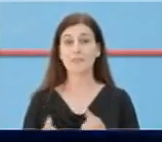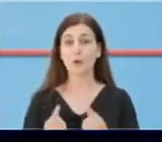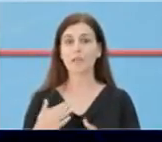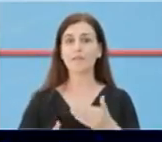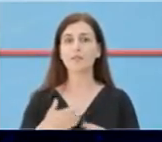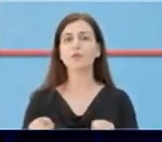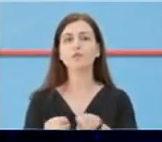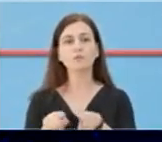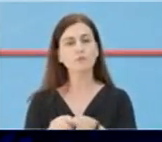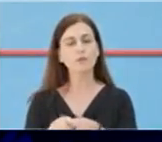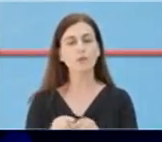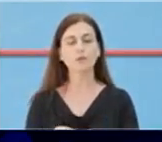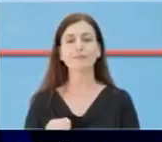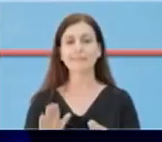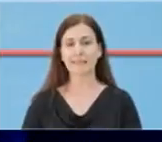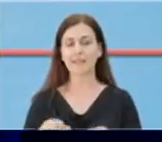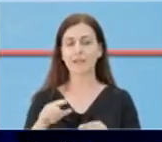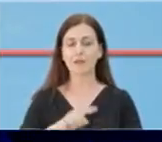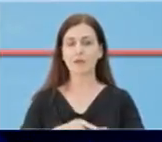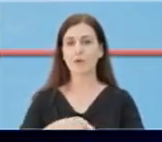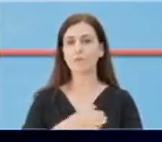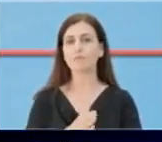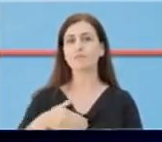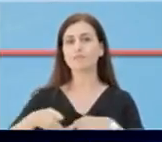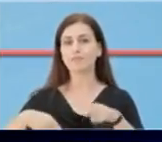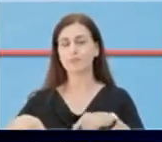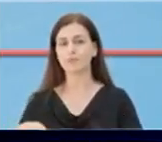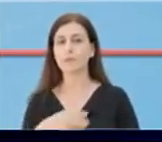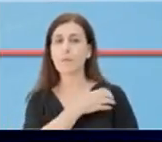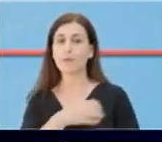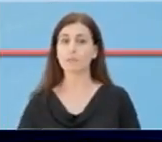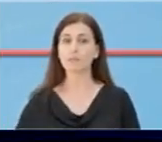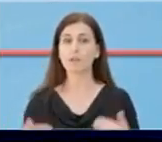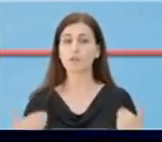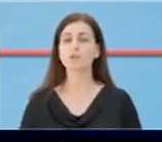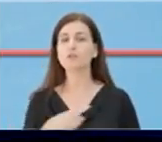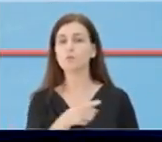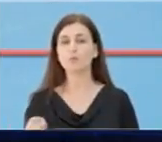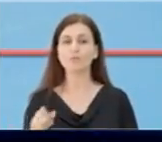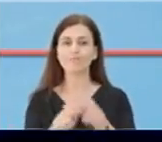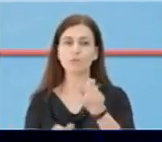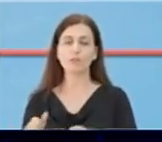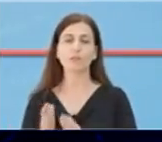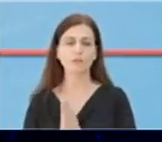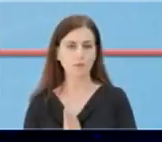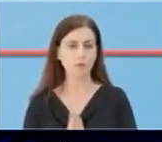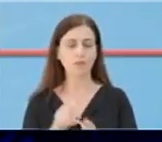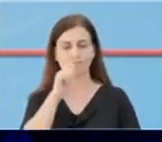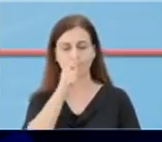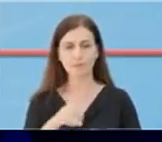kontroluar edhe në kushtet e lecimit masave, Ministria e Shëmbetsis dhe Mbrojtje Sociale i bëndhirje të gjithë qytetarve të